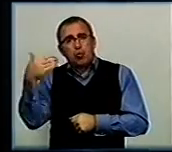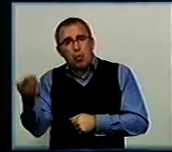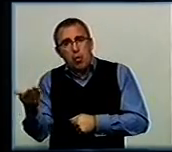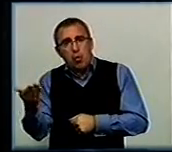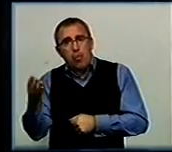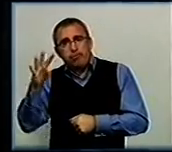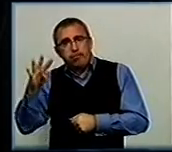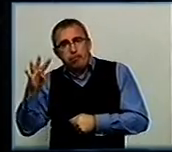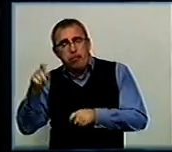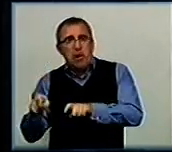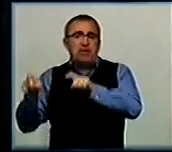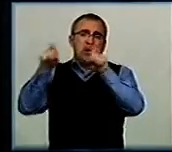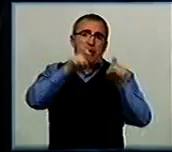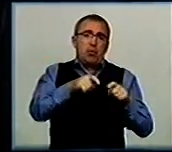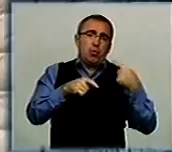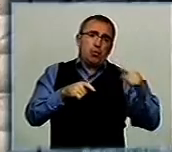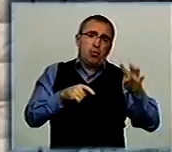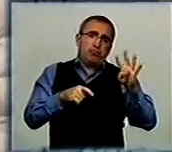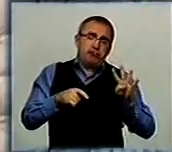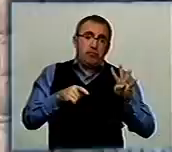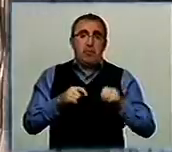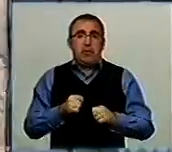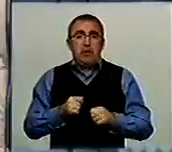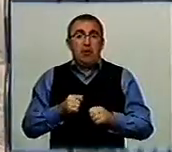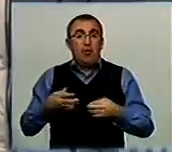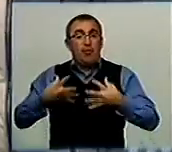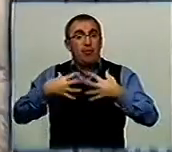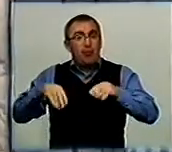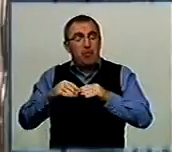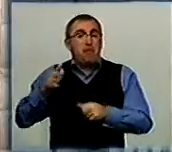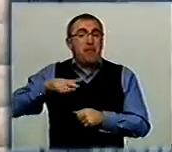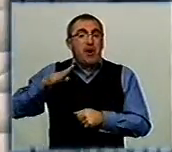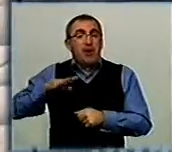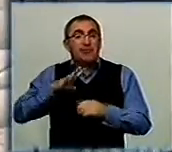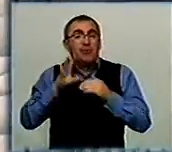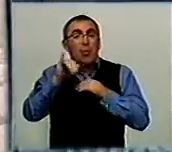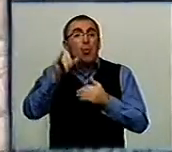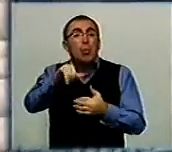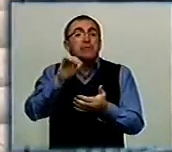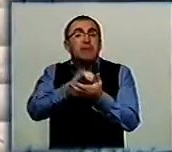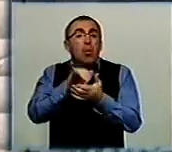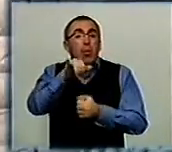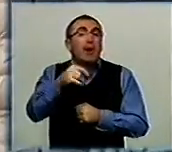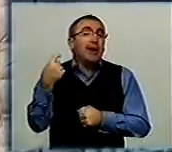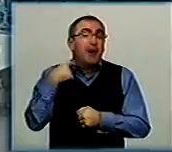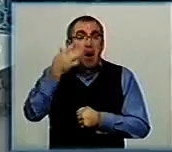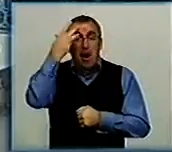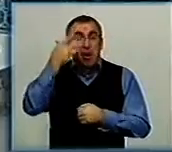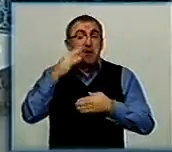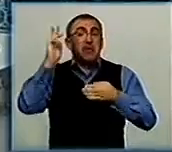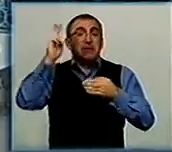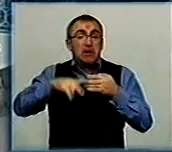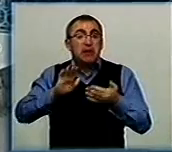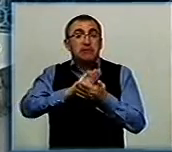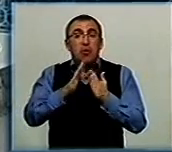постріляли, переїхали в другу боку. Подружжя вирішило перечекати деякий час у своїх знайомих у Кірвограді. Та коли літо скінчилося, а